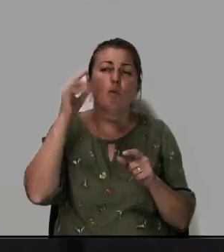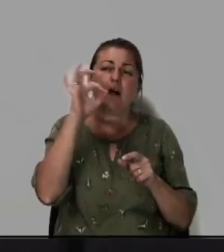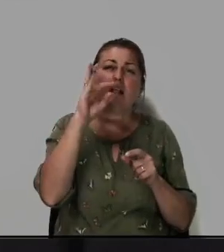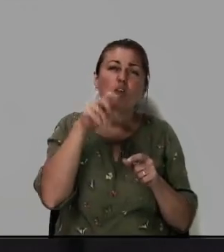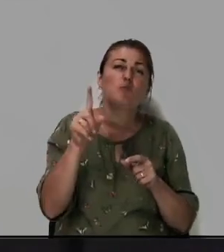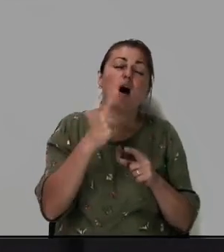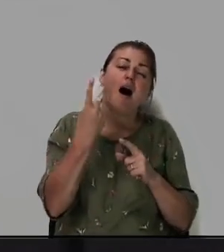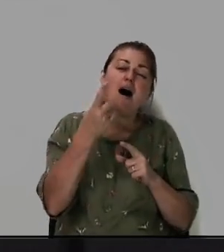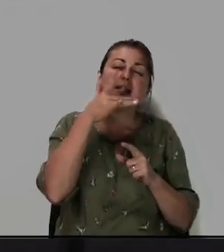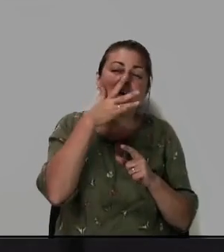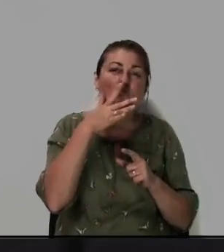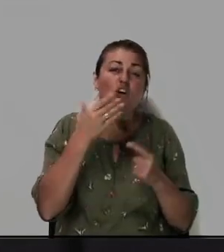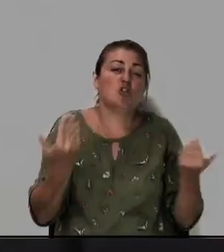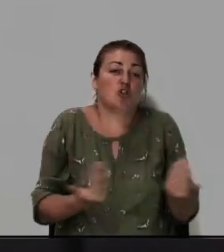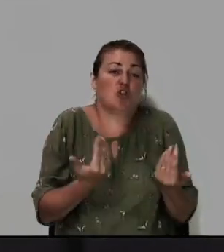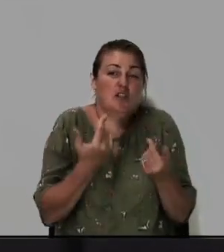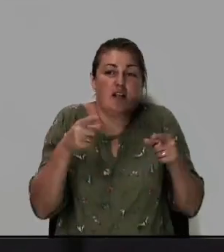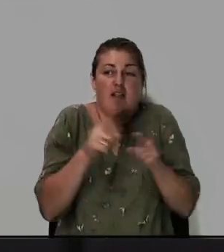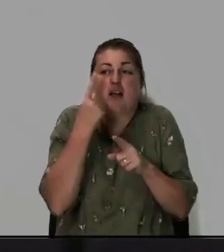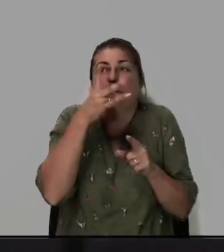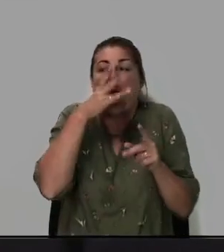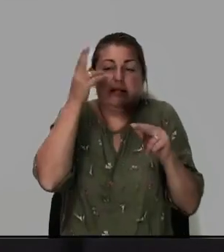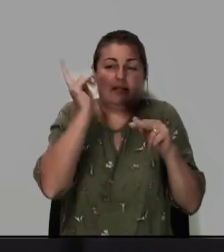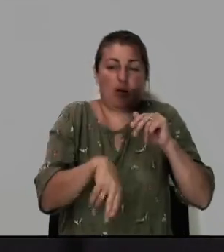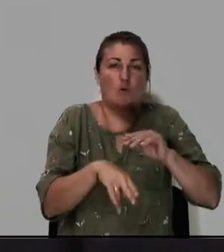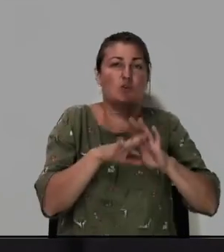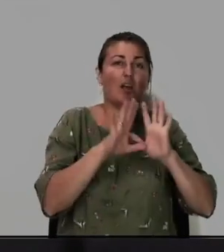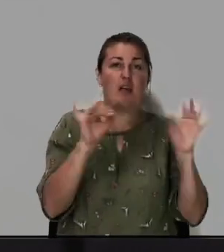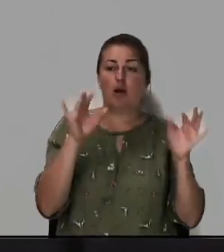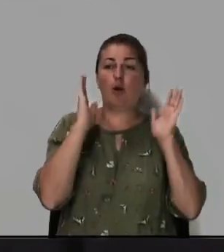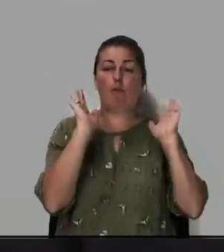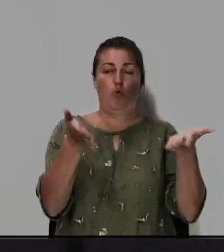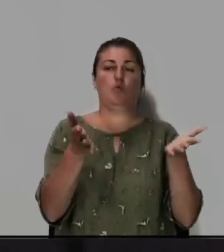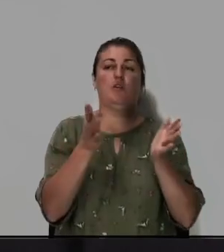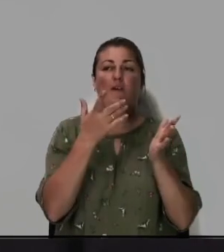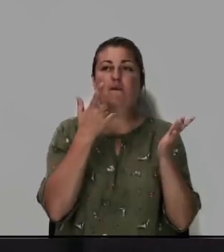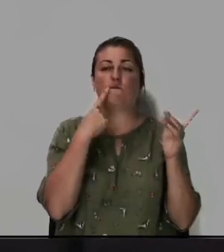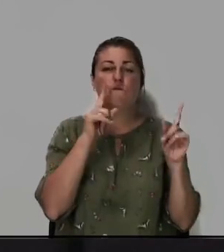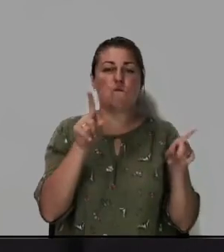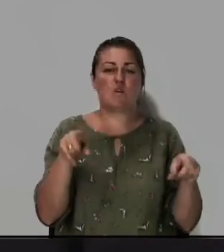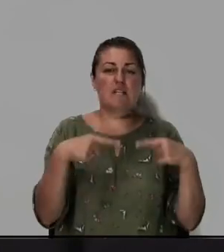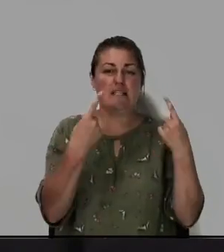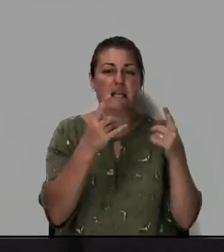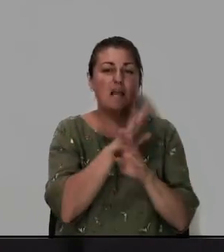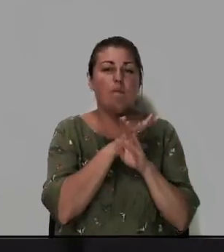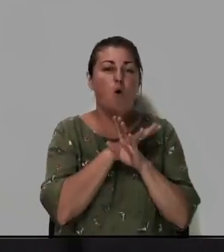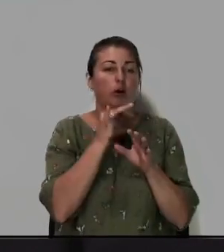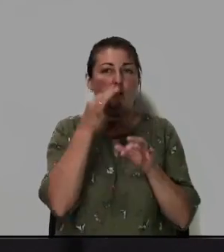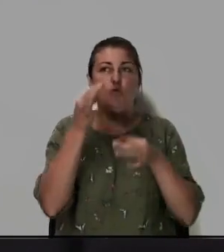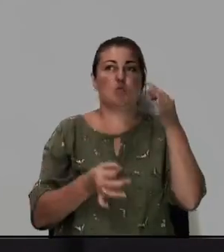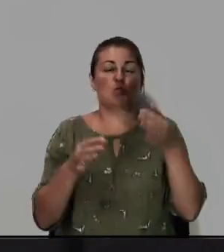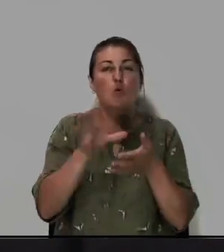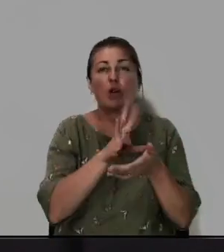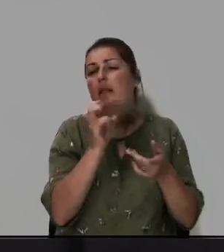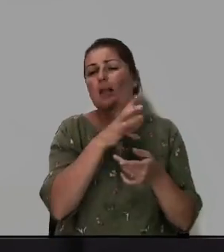что однажды жизнь в момент закончится и будет воскресение мертвых и суд вечный. Не